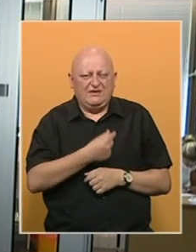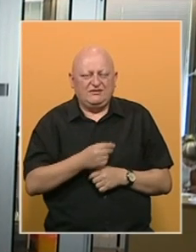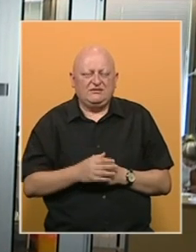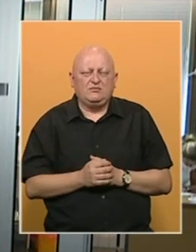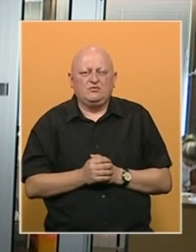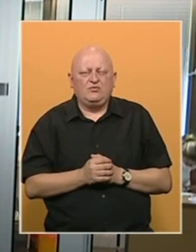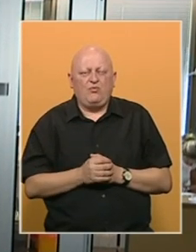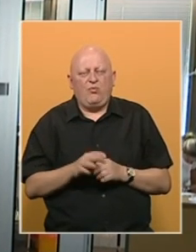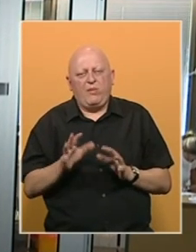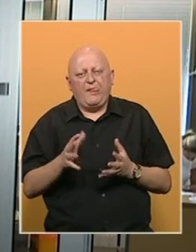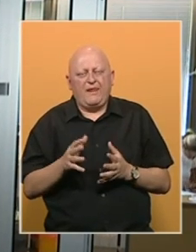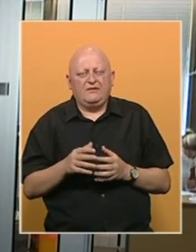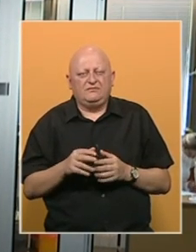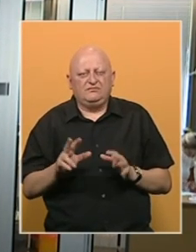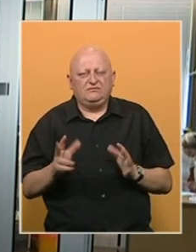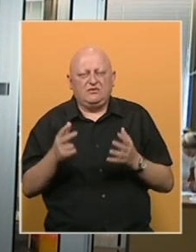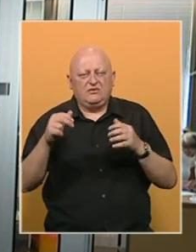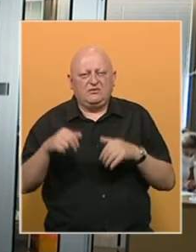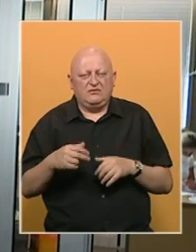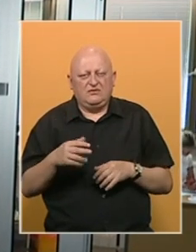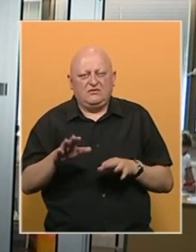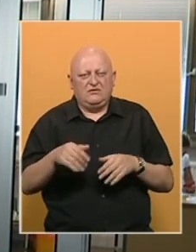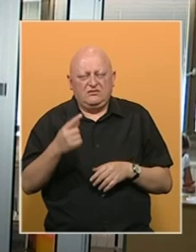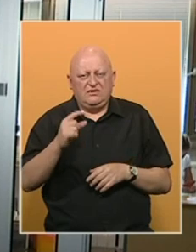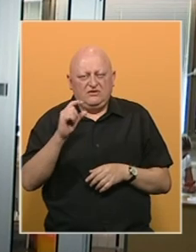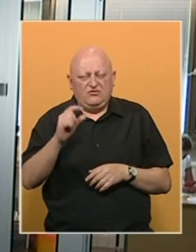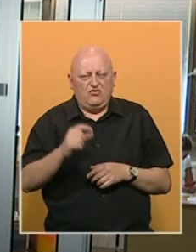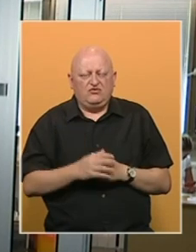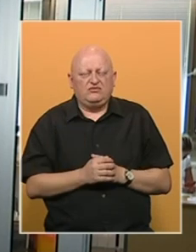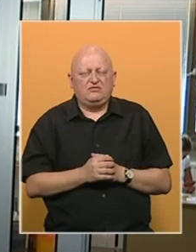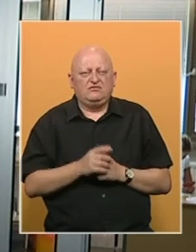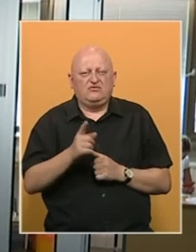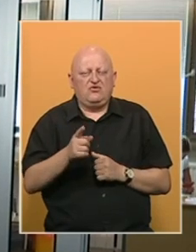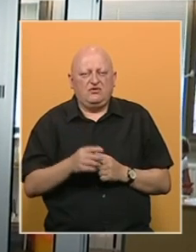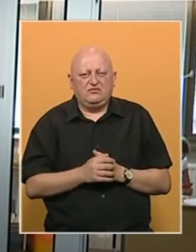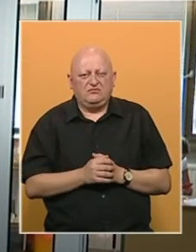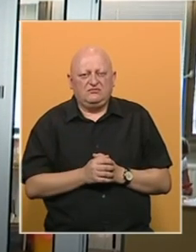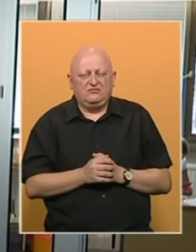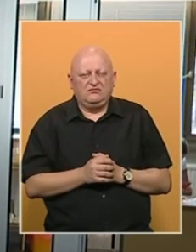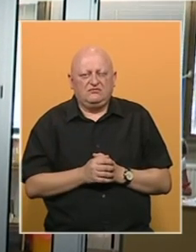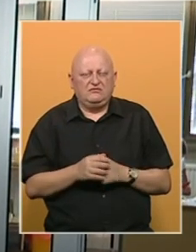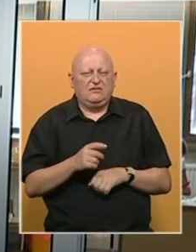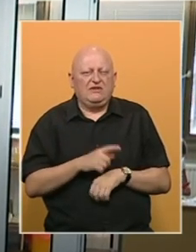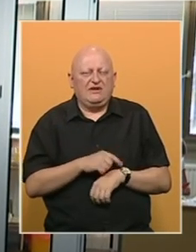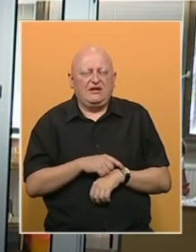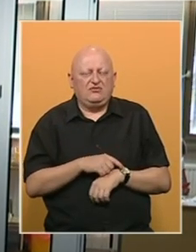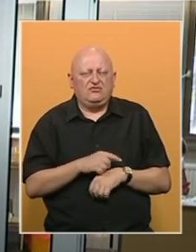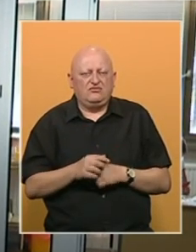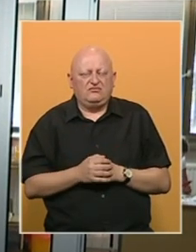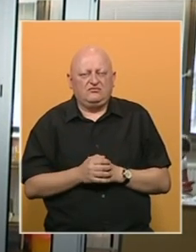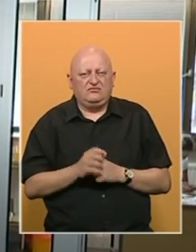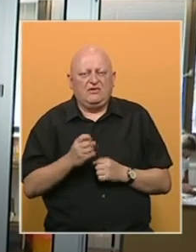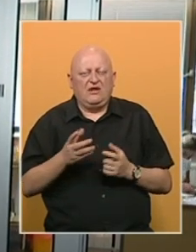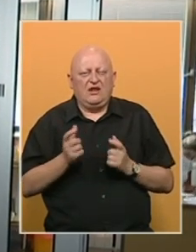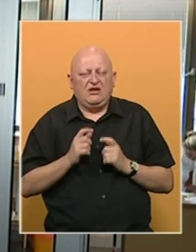negdje oko 18 hiljada je primilo jednu dozu. To je naravno trenutno, znači kad